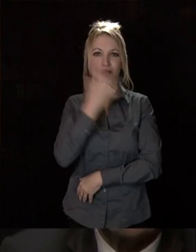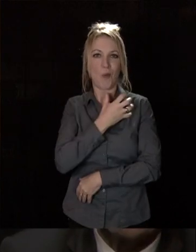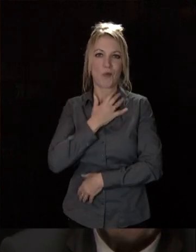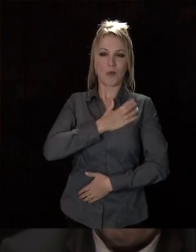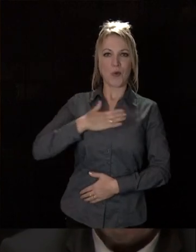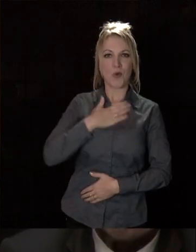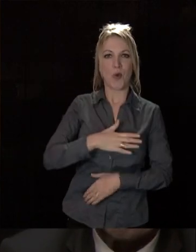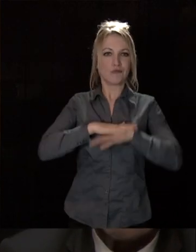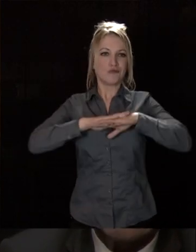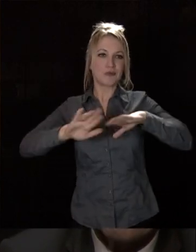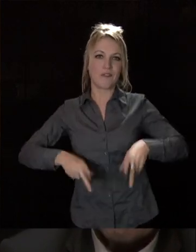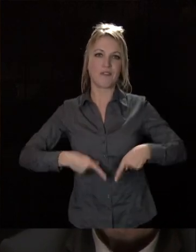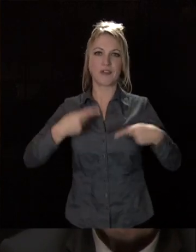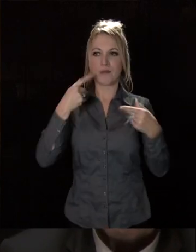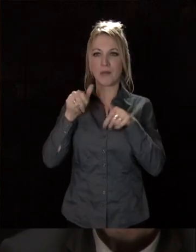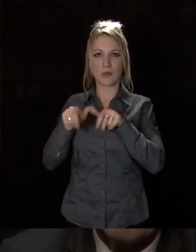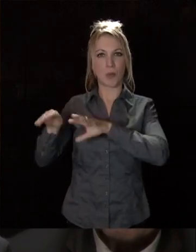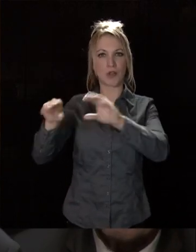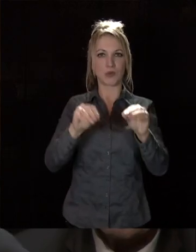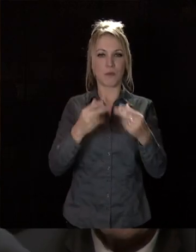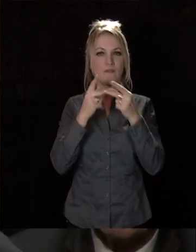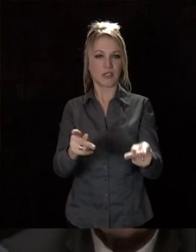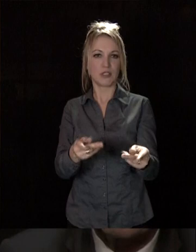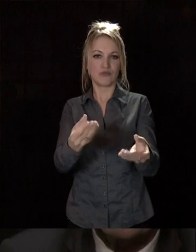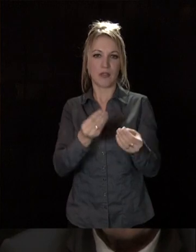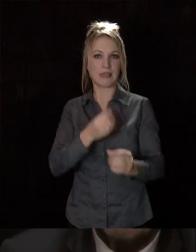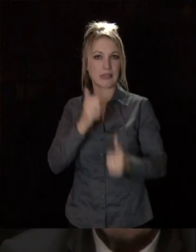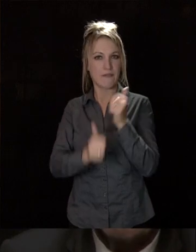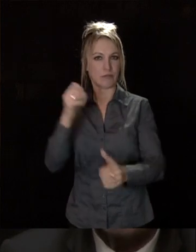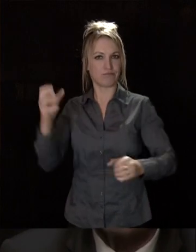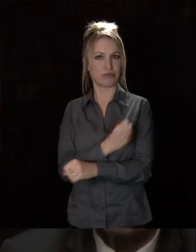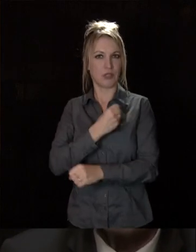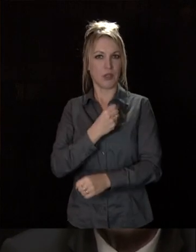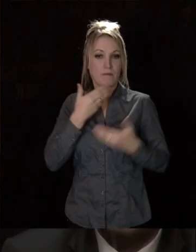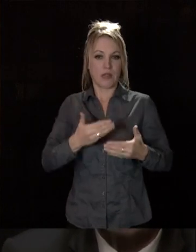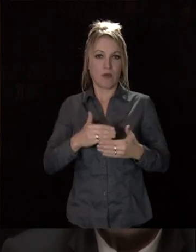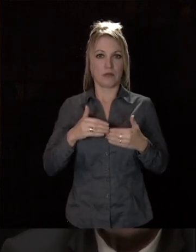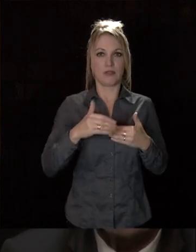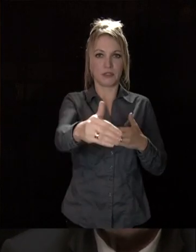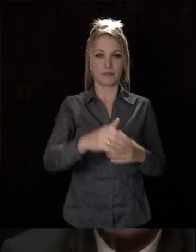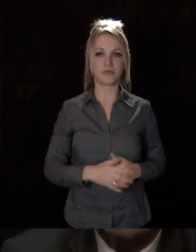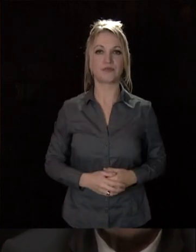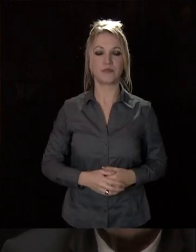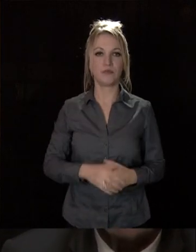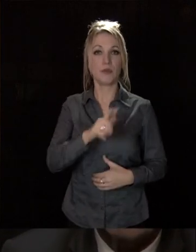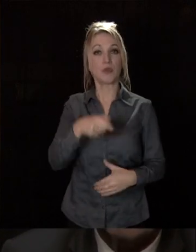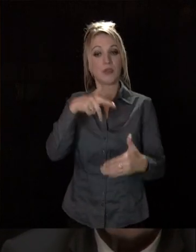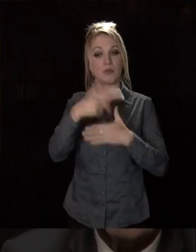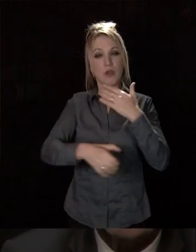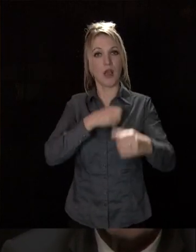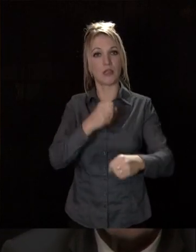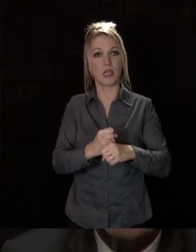gai, douce à vivre pour ses habitants, une ville qui relève les défis d'aujourd'hui et de demain. Certainement, ce début d'année,